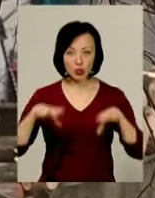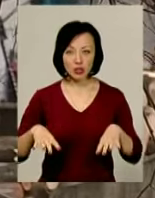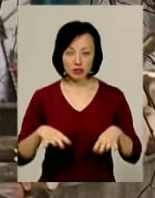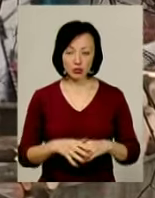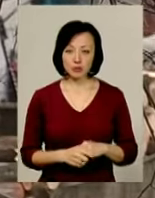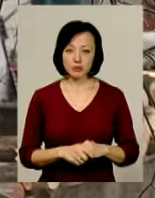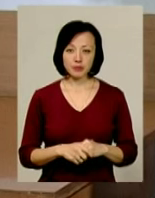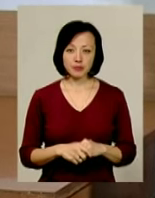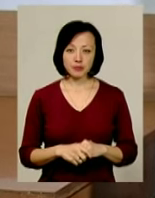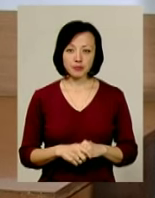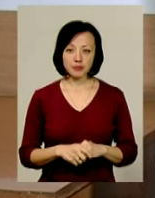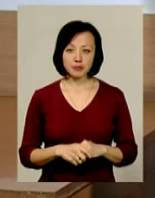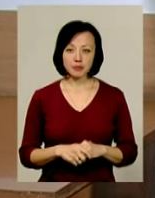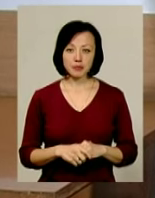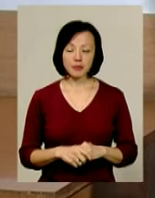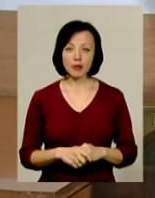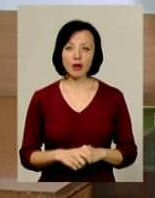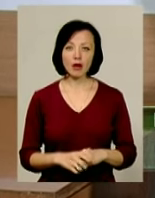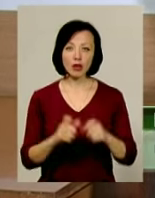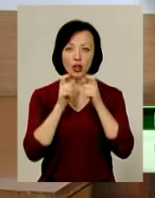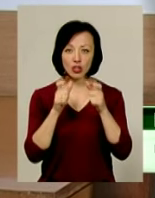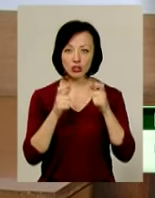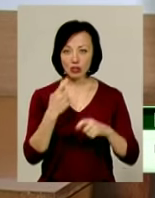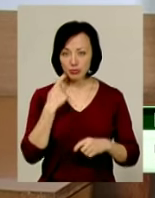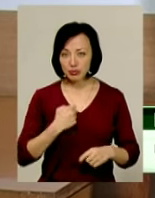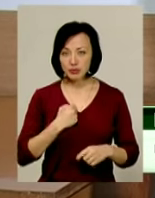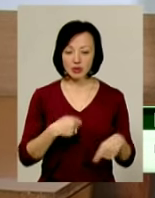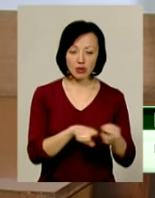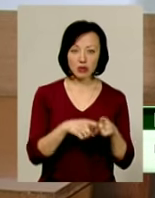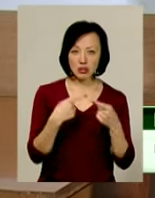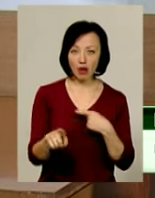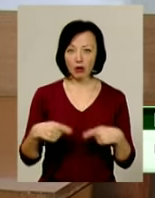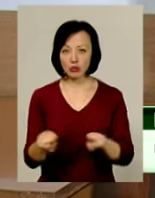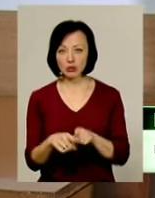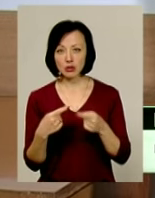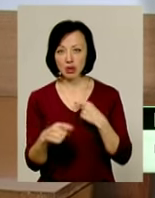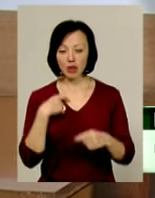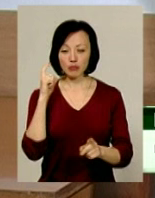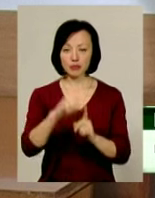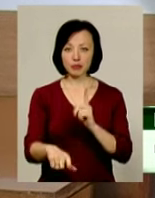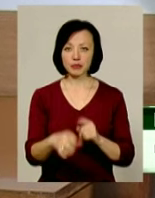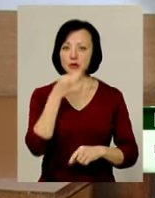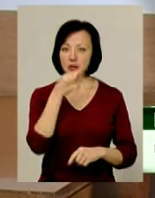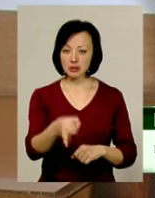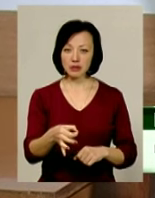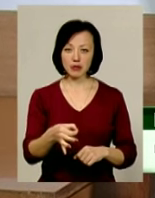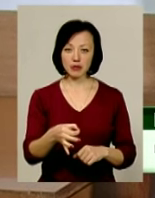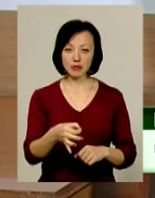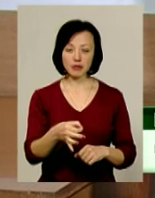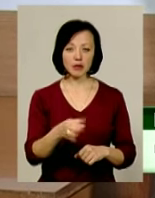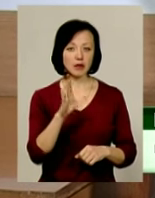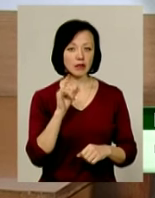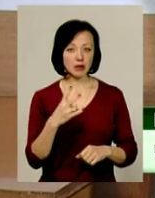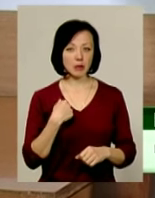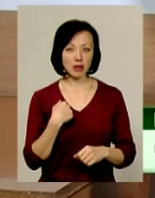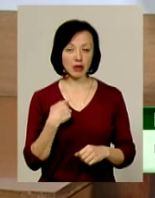кажуть, на рівному місці. Стану мене кричати, то то не так, то то не так, то не так. Я йому відповідь сказав, він